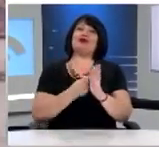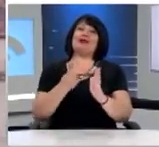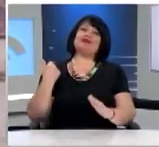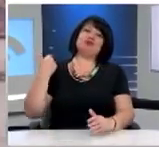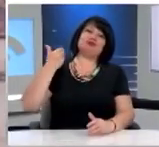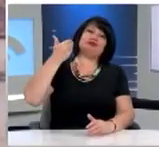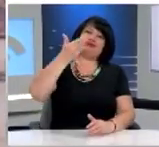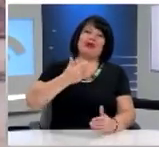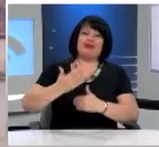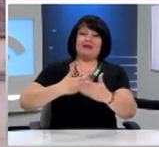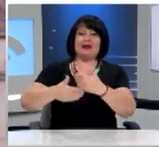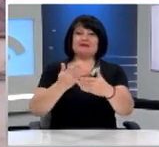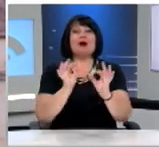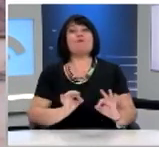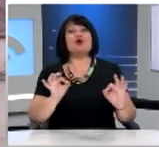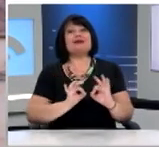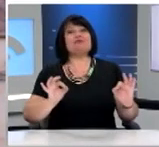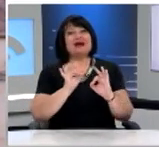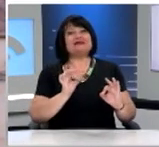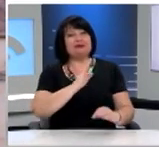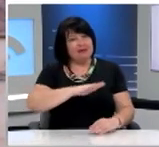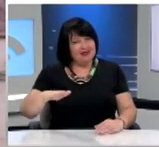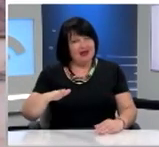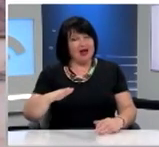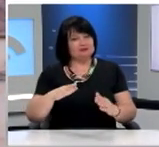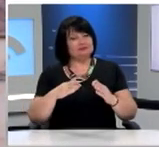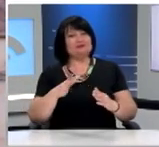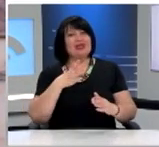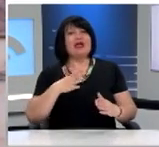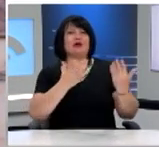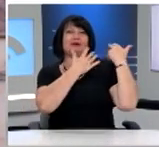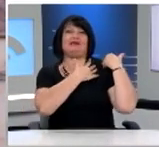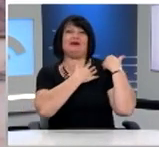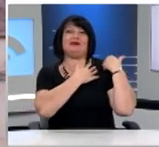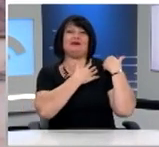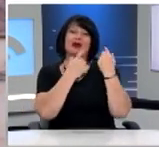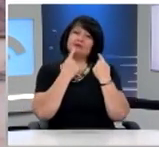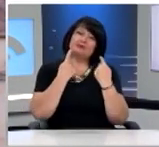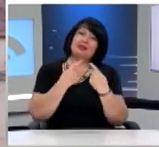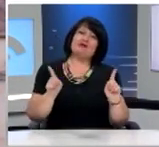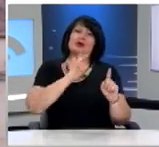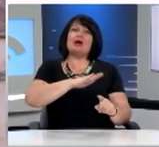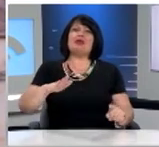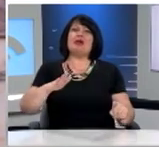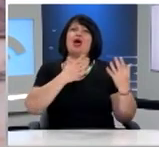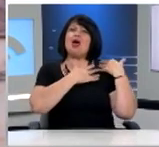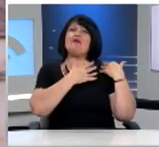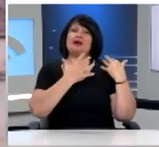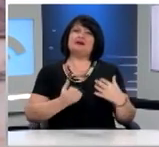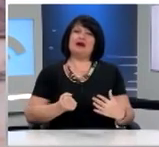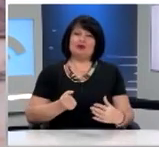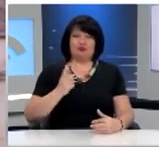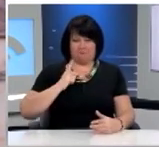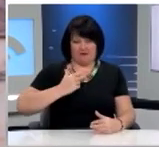Παιδιά που ξεχωρίζουν και θέλουν να αναλάβουν ευθύνες Αυτό που σας